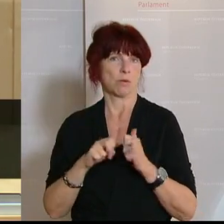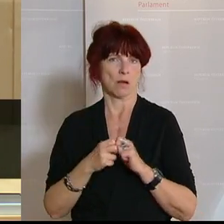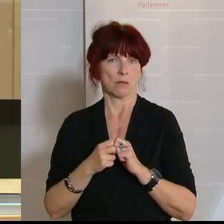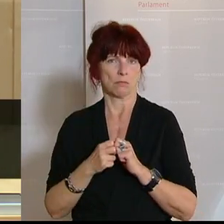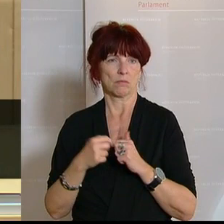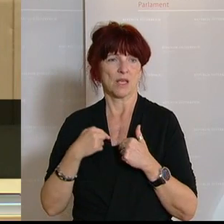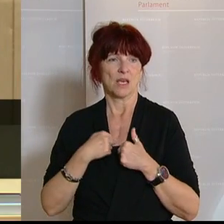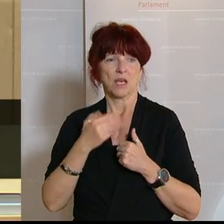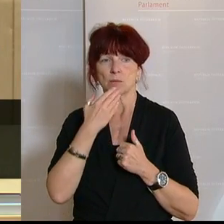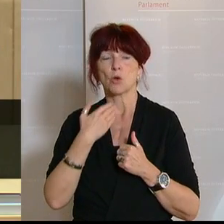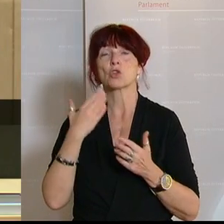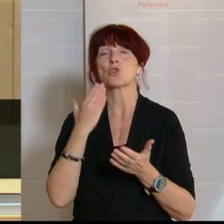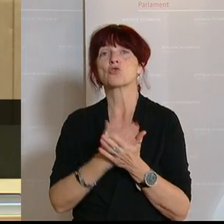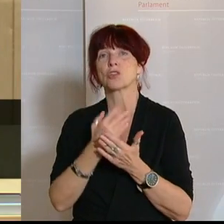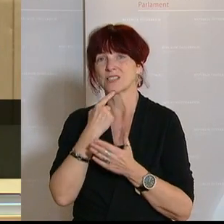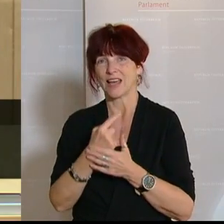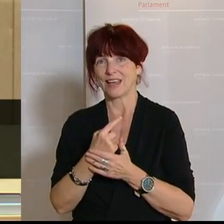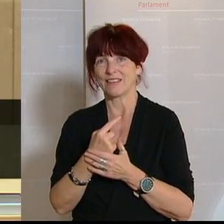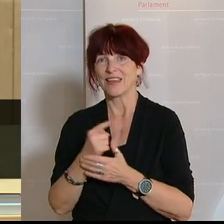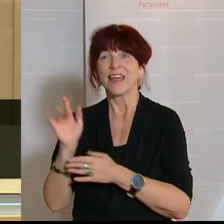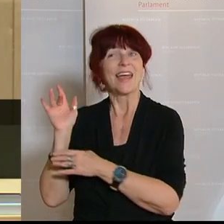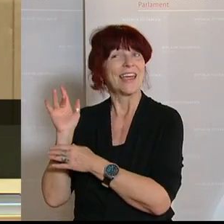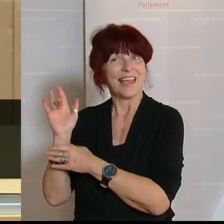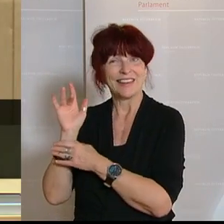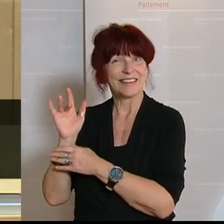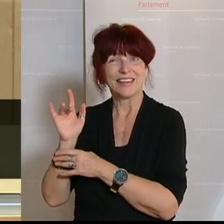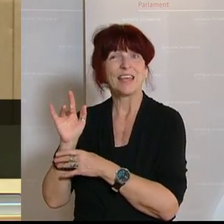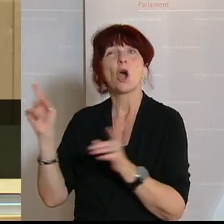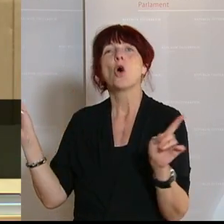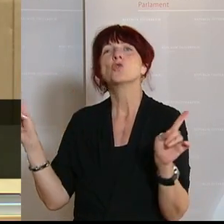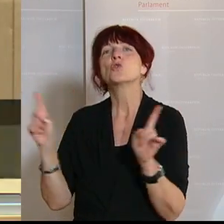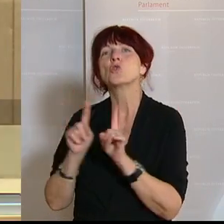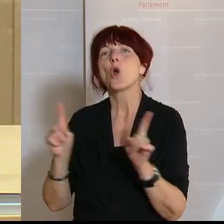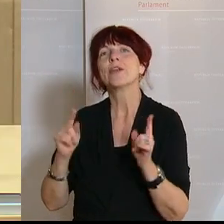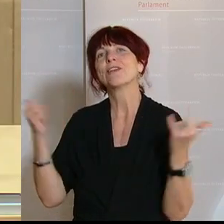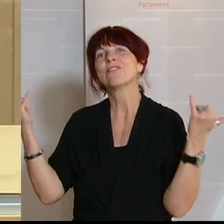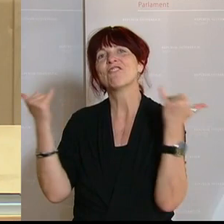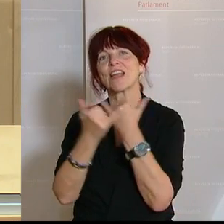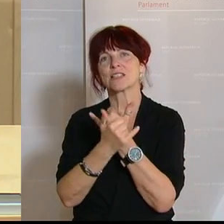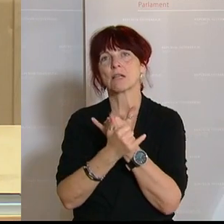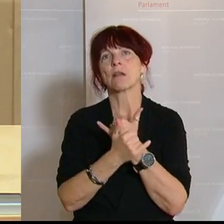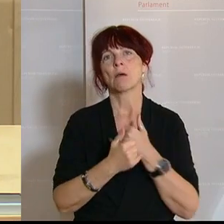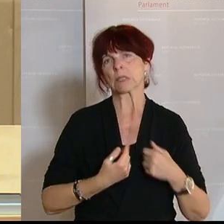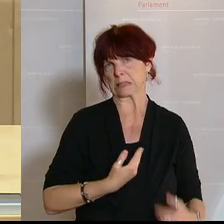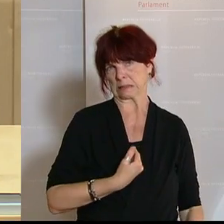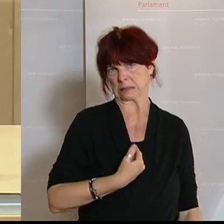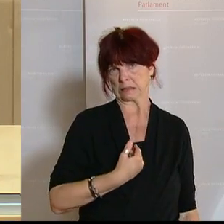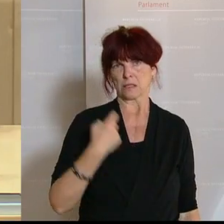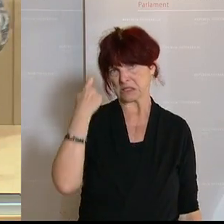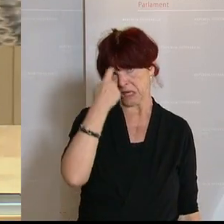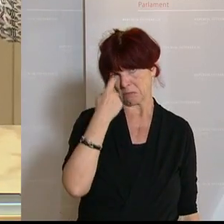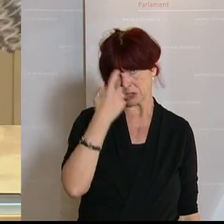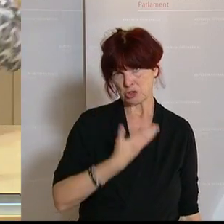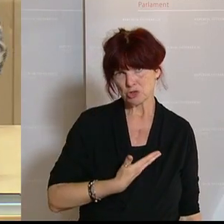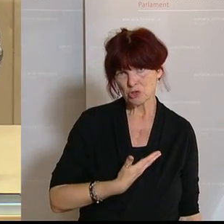ich heute schon einmal gesagt habe. Verwechseln Sie nicht Kritik mit Skepsis. Es geht nicht darum, grundlegend in Frage zu stellen, dass man versucht hat,